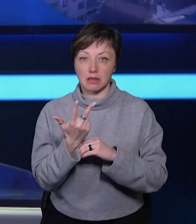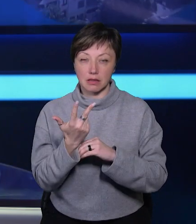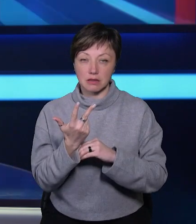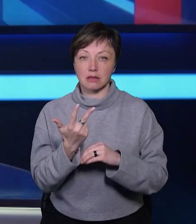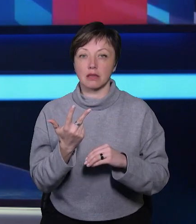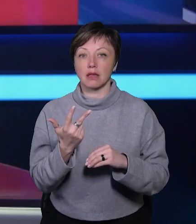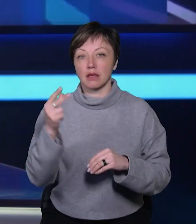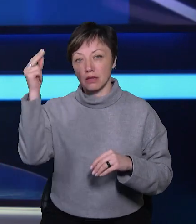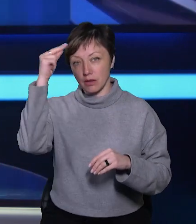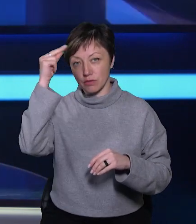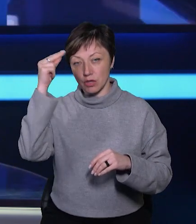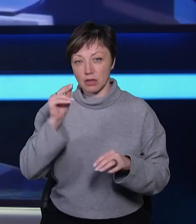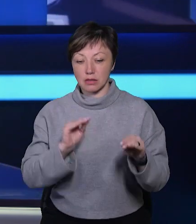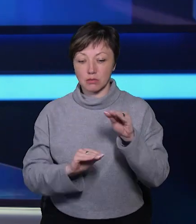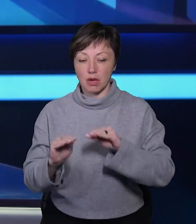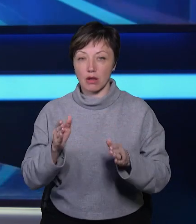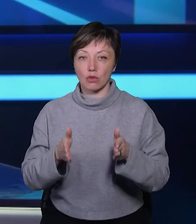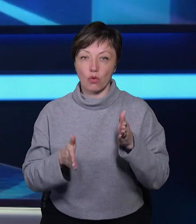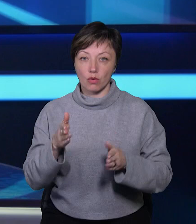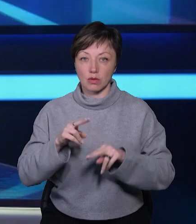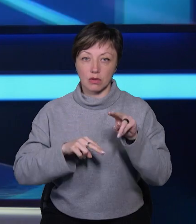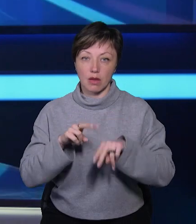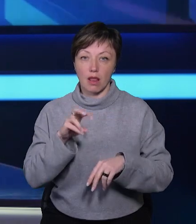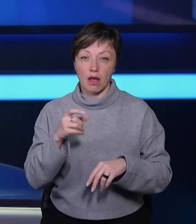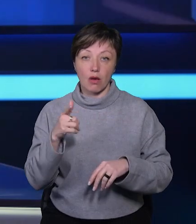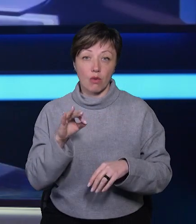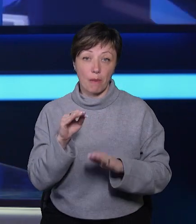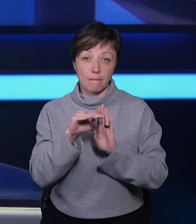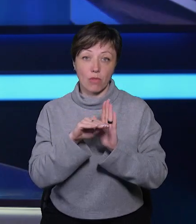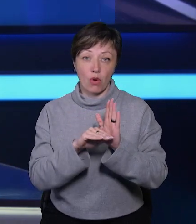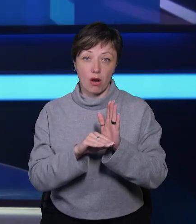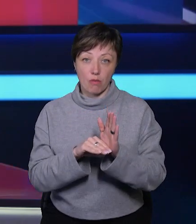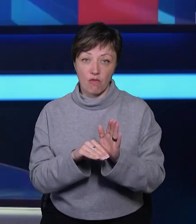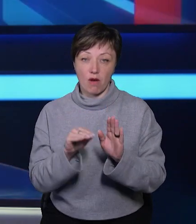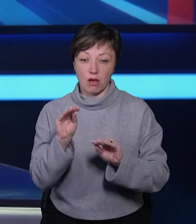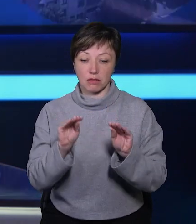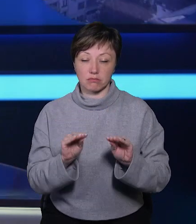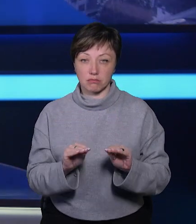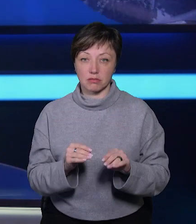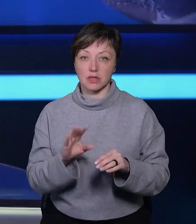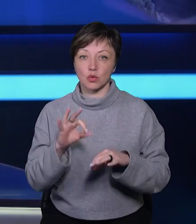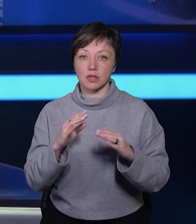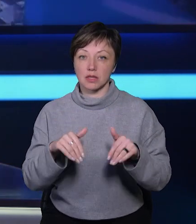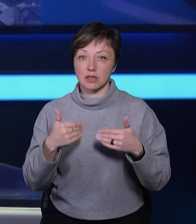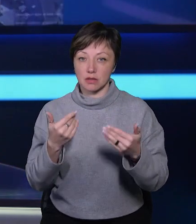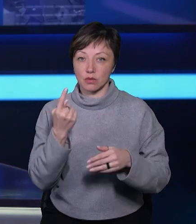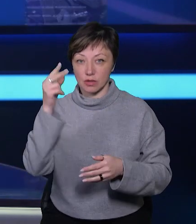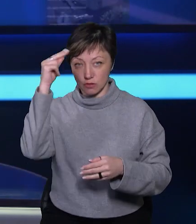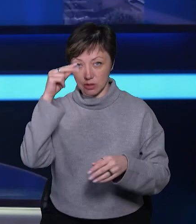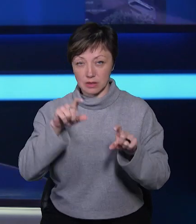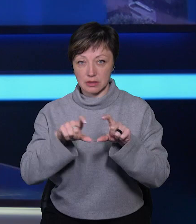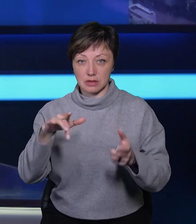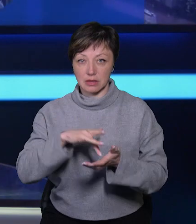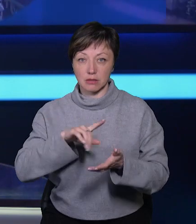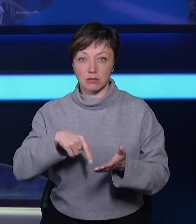років навчалися збирати роботів з конструктора Лего та програмувати їх. Соціальну ініціативу один з навчальних